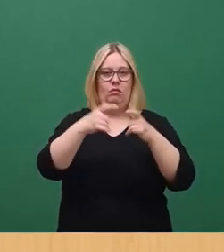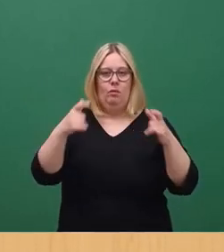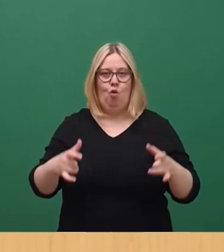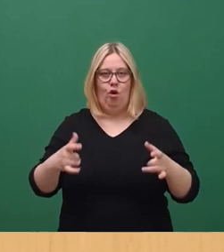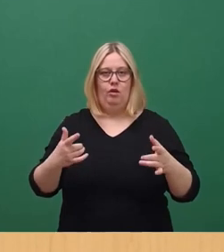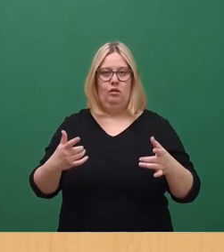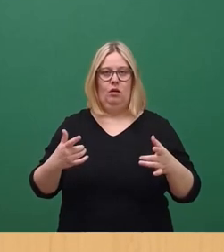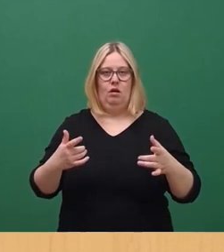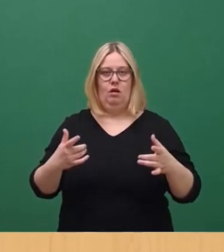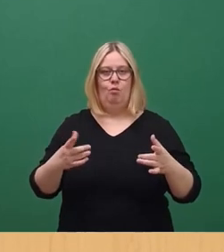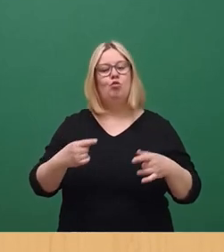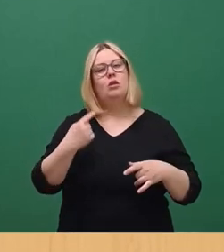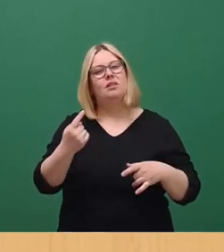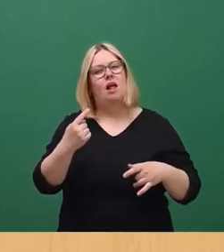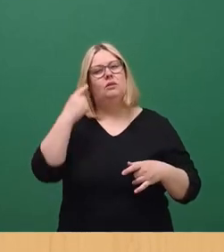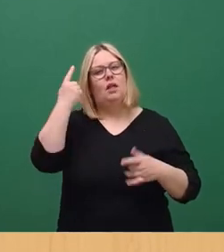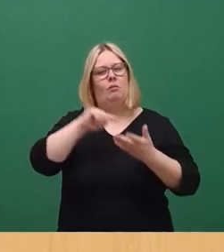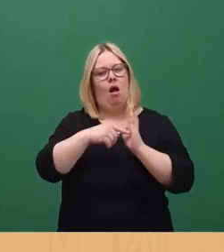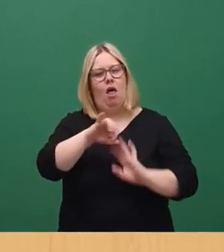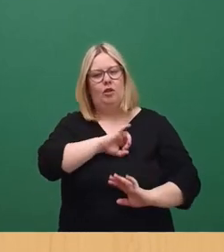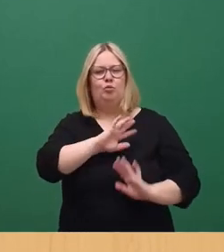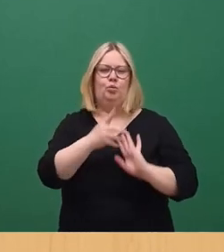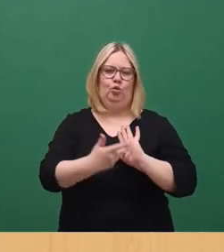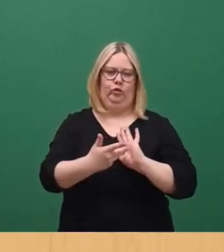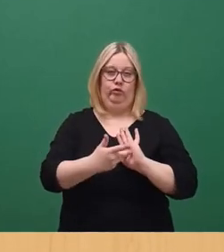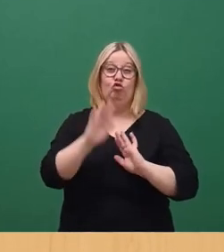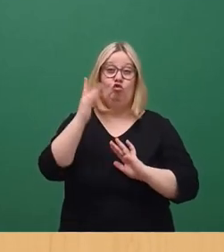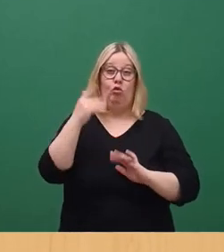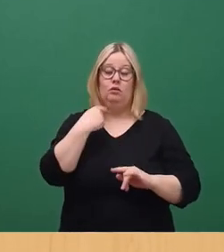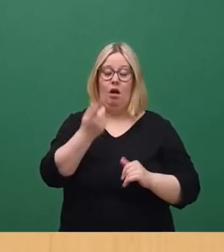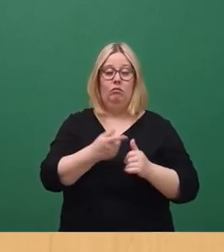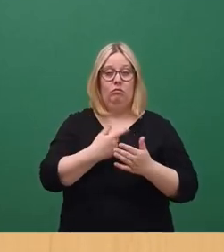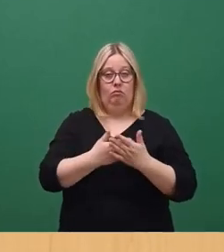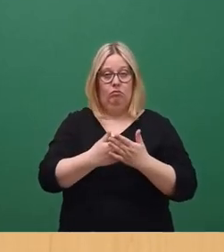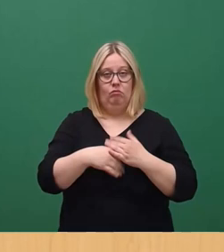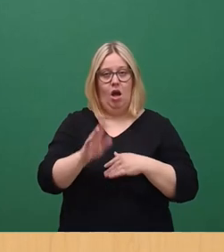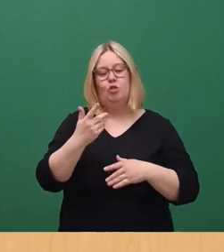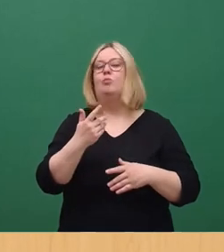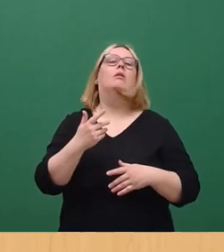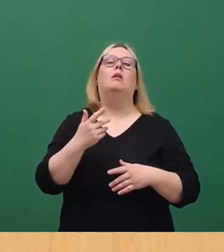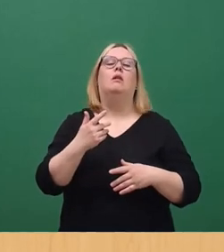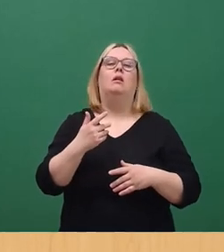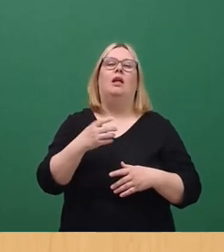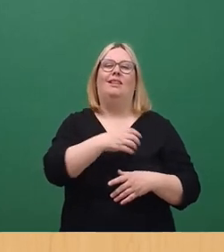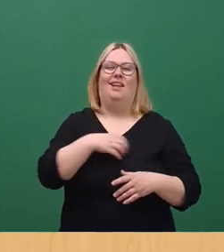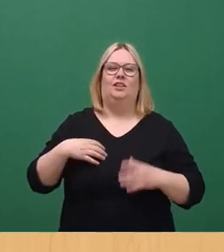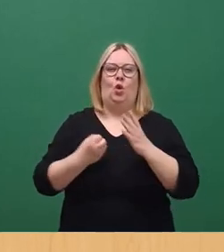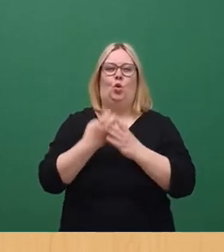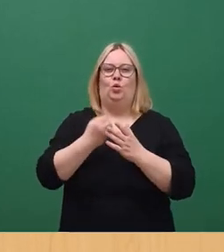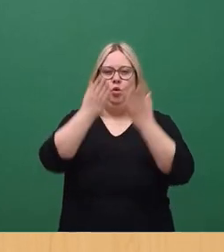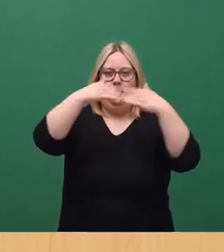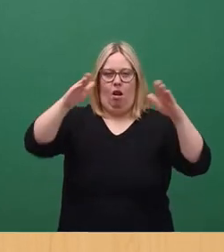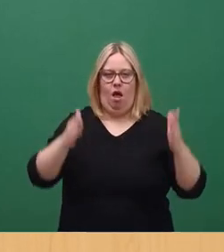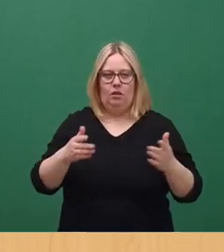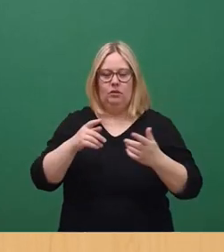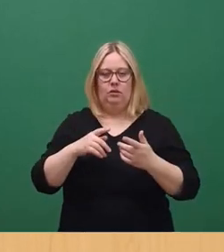hinsichtlich ihrer Denkmaleigenschaft zu prüfen, als da wäre das prominenteste Beispiel der Dresdner Kulturpalast. Dass